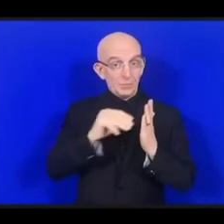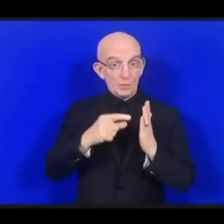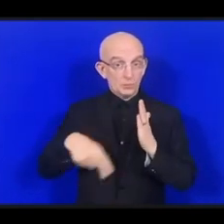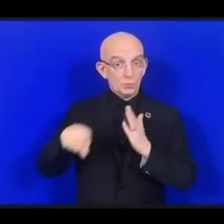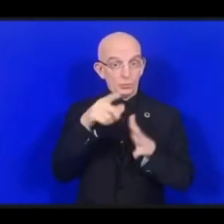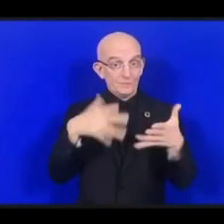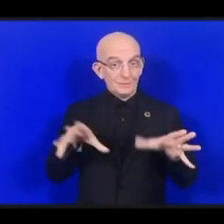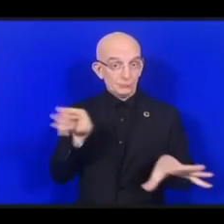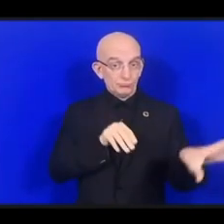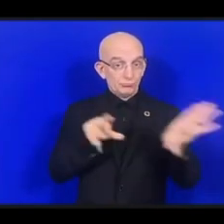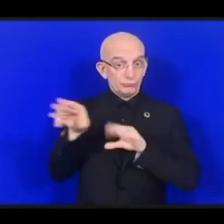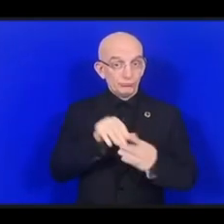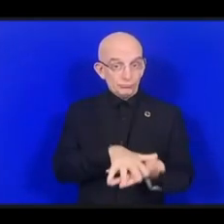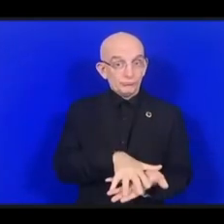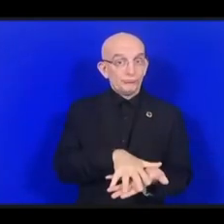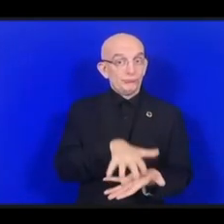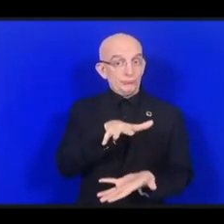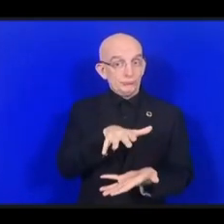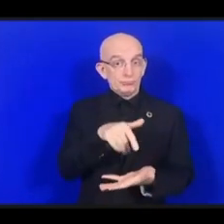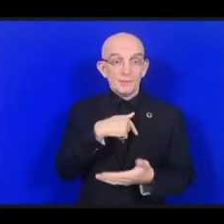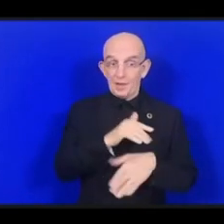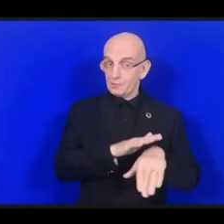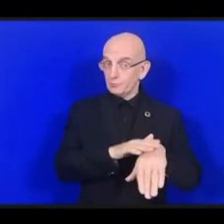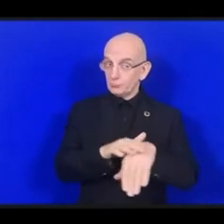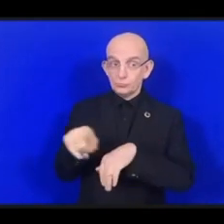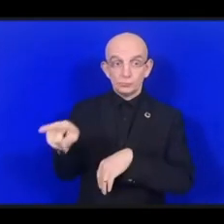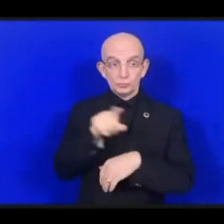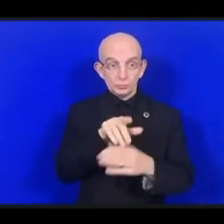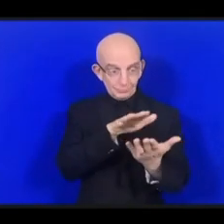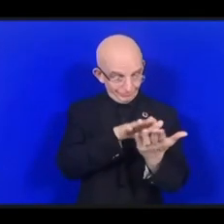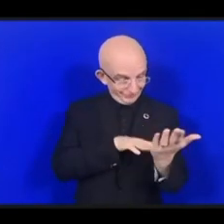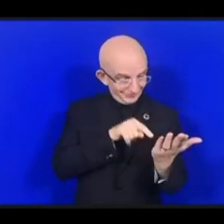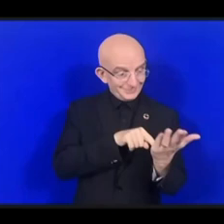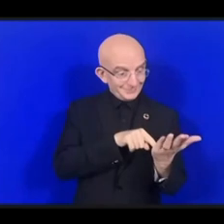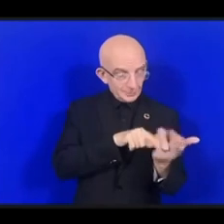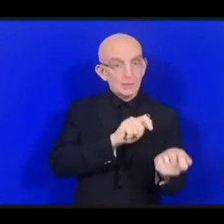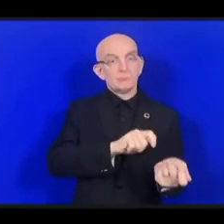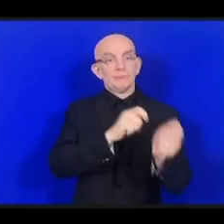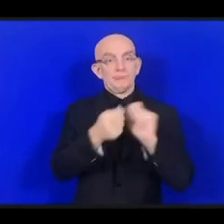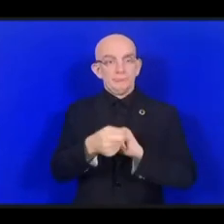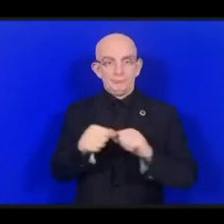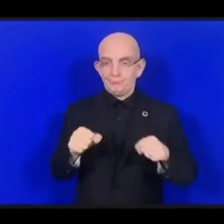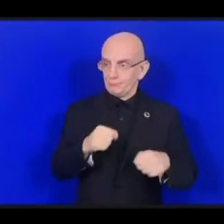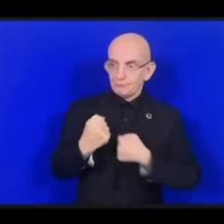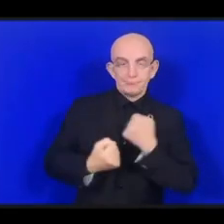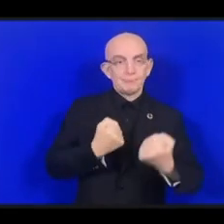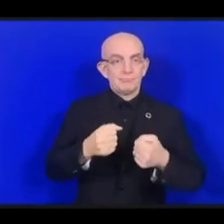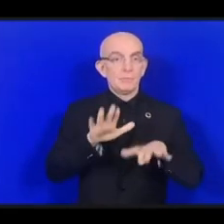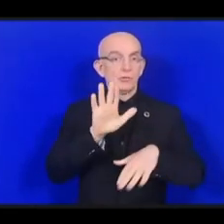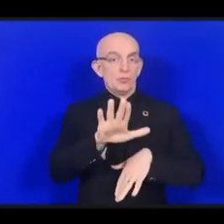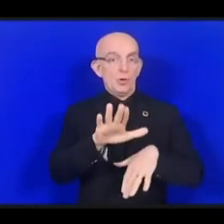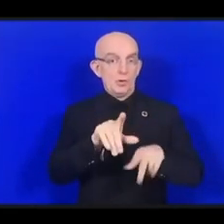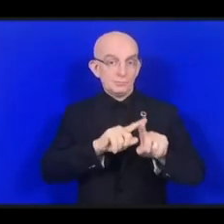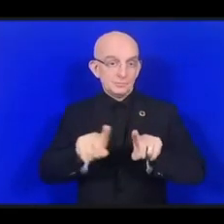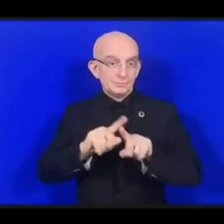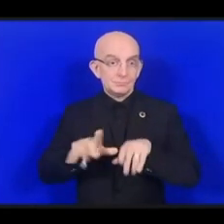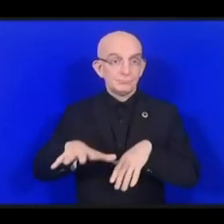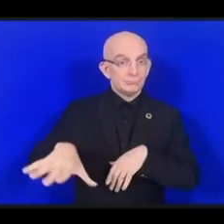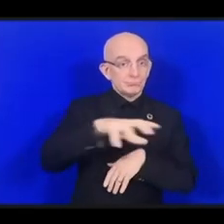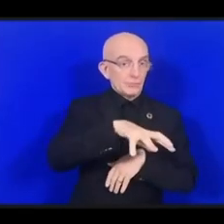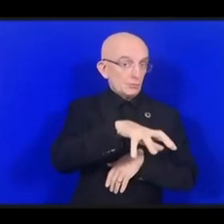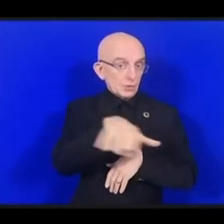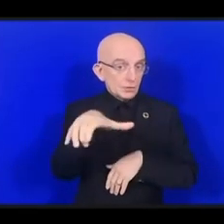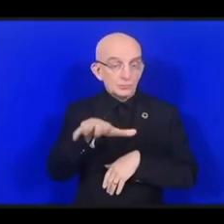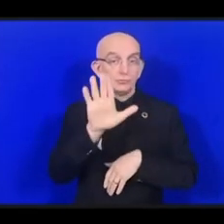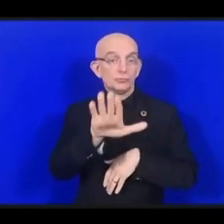конкретные действия у вас на местах в вашем правительстве, в ваших сообществах, в ваших организациях. Дамы и